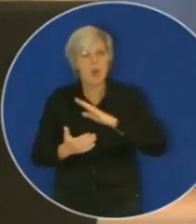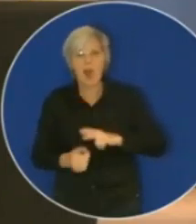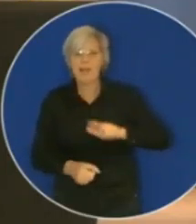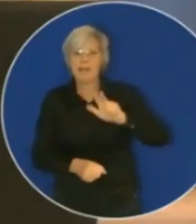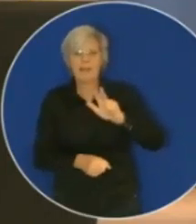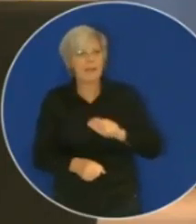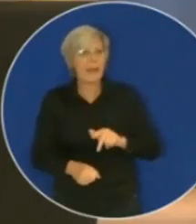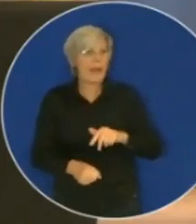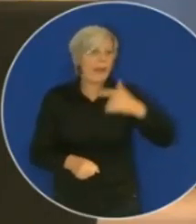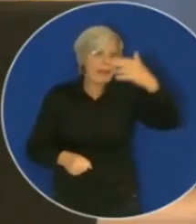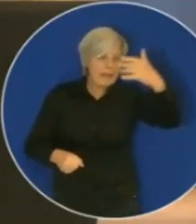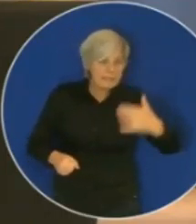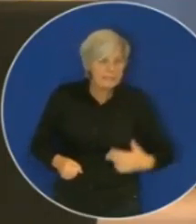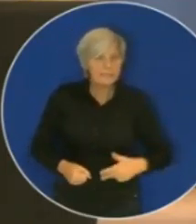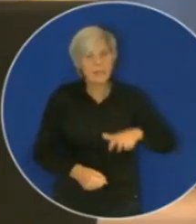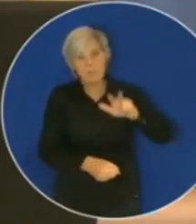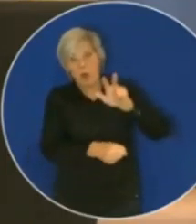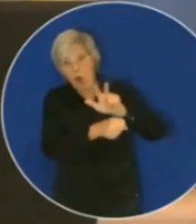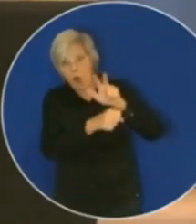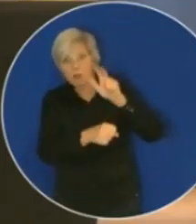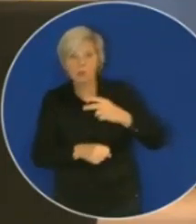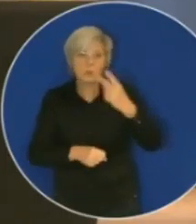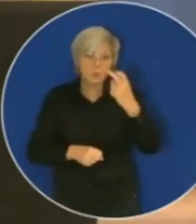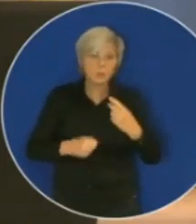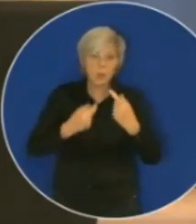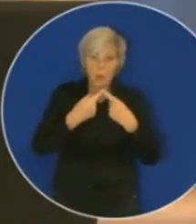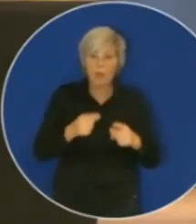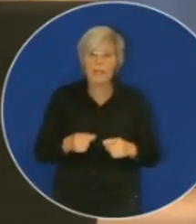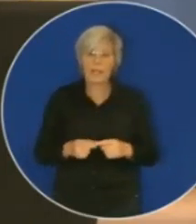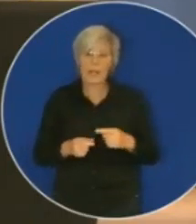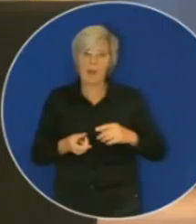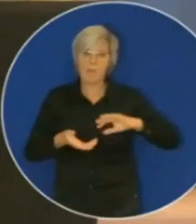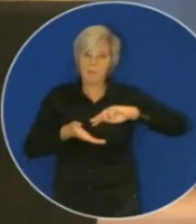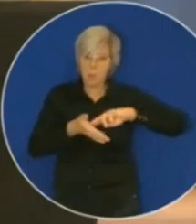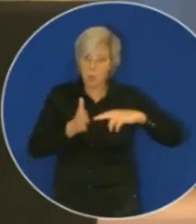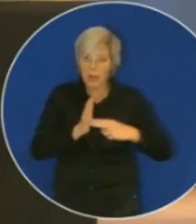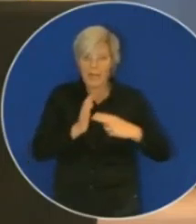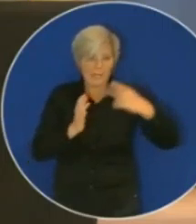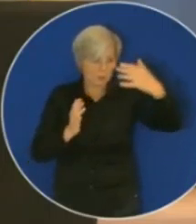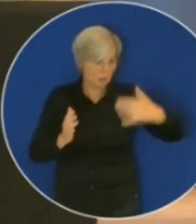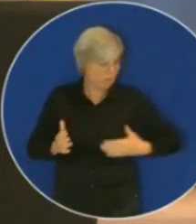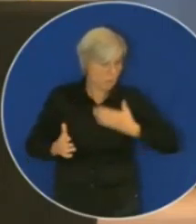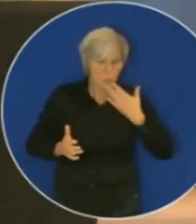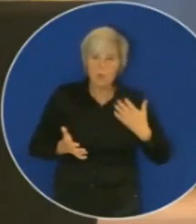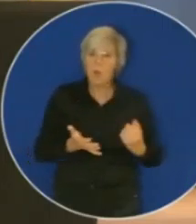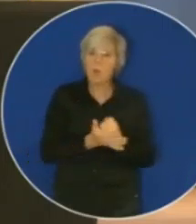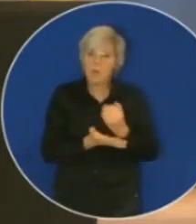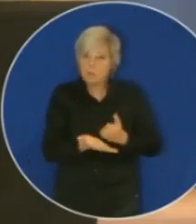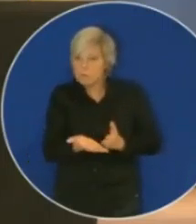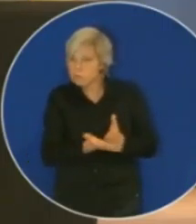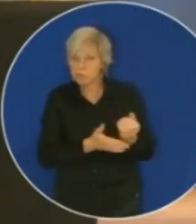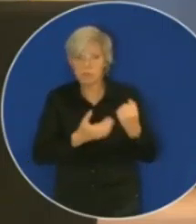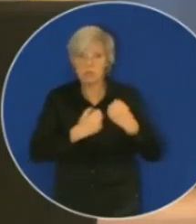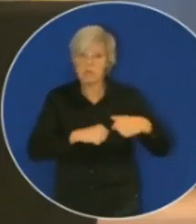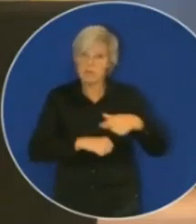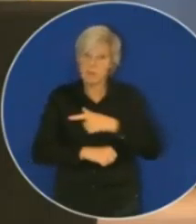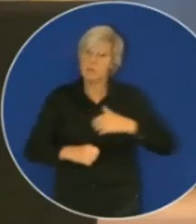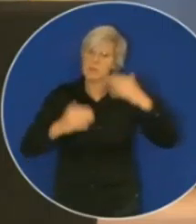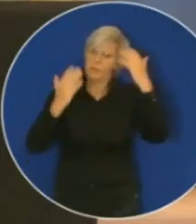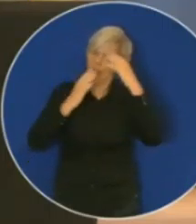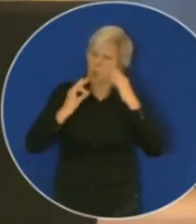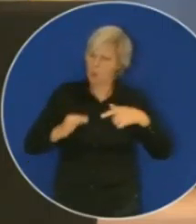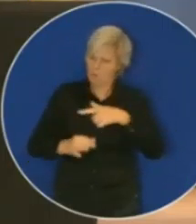18-20 småprojekt som vi inte har hunnit med att utföra av olika skäl. Jag tycker vi ska gå hem och fundera på hur